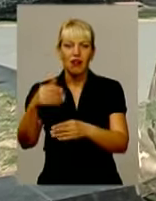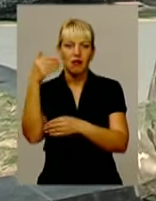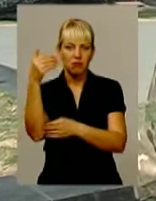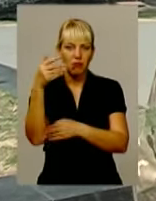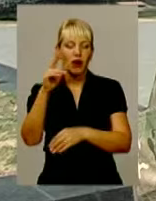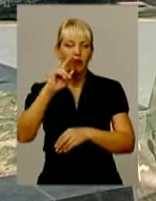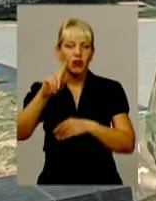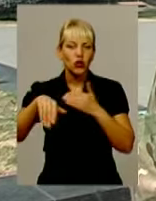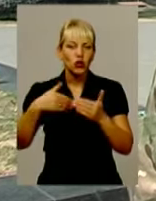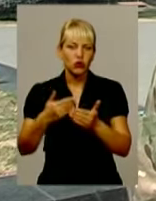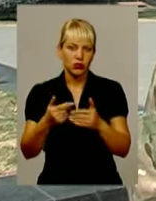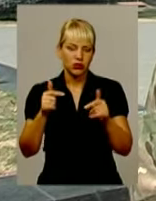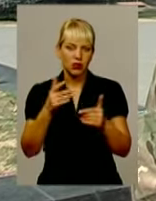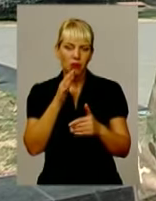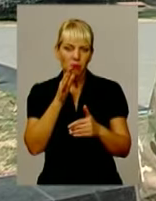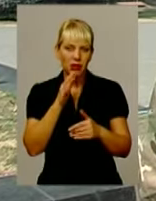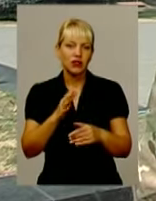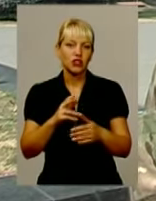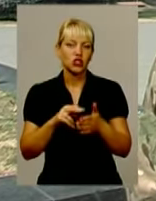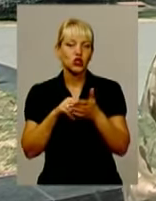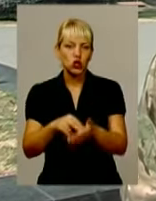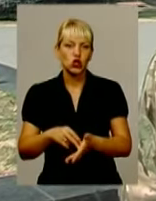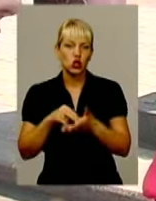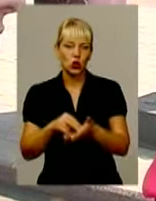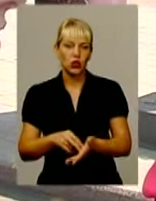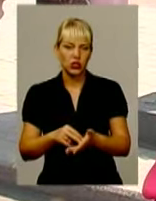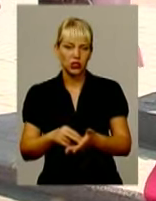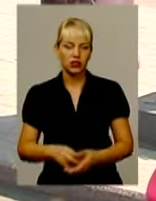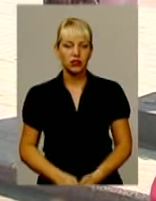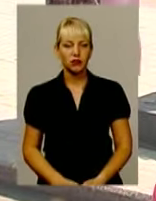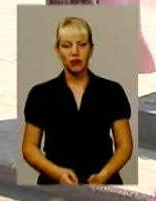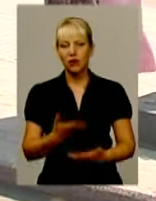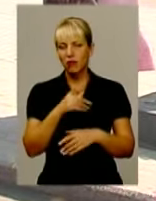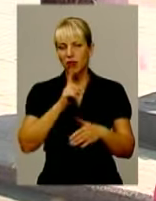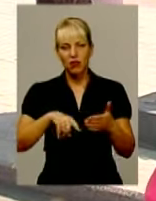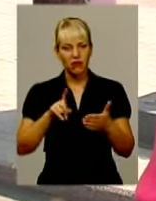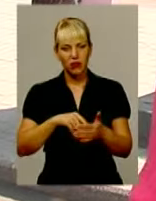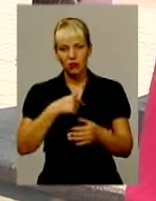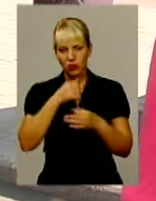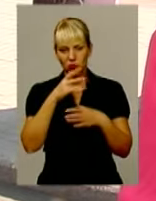як він у них як більмоново оці. Це так само заслуга Івана Васильовича. Ми не вірили і не віримо.